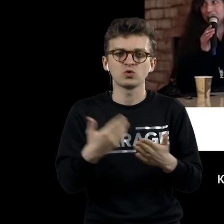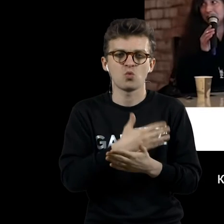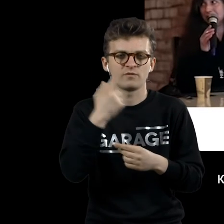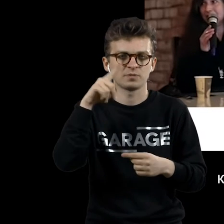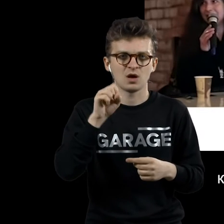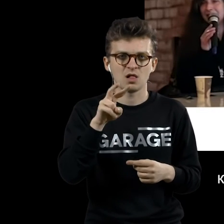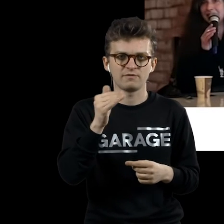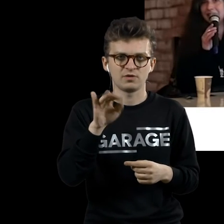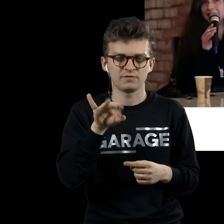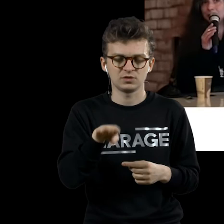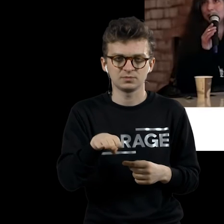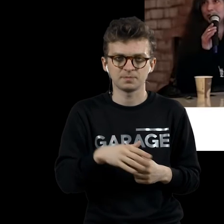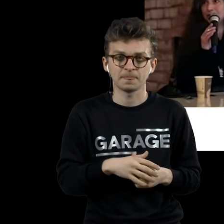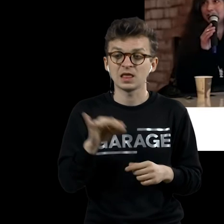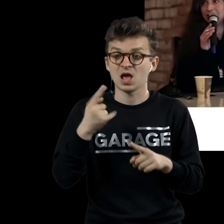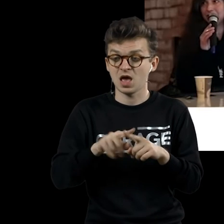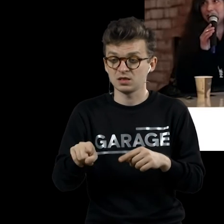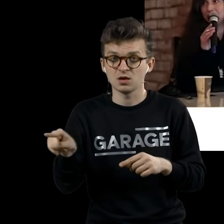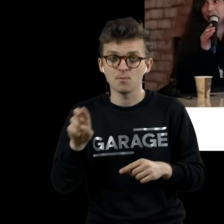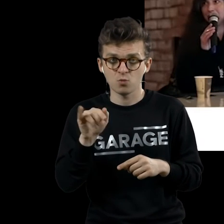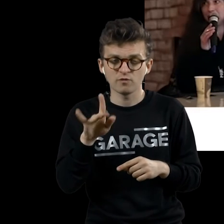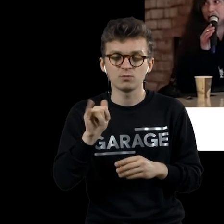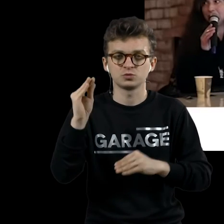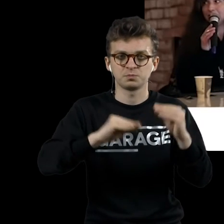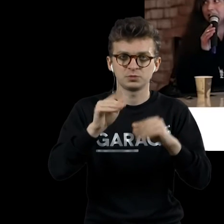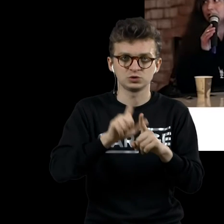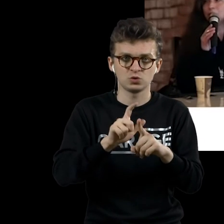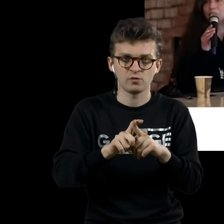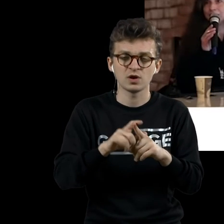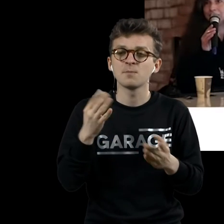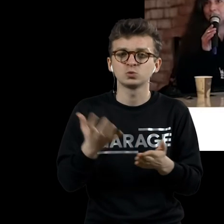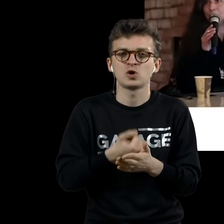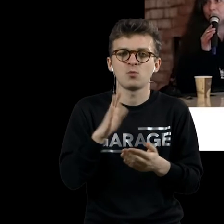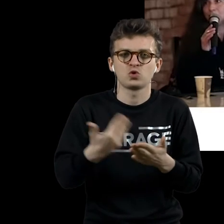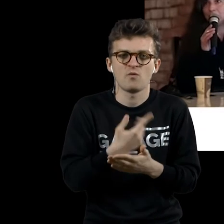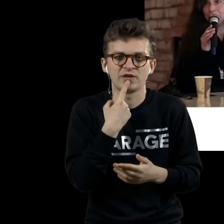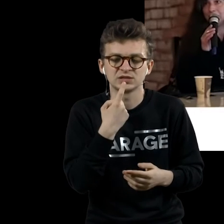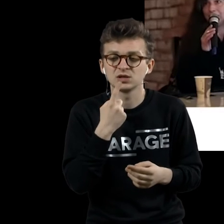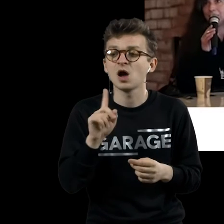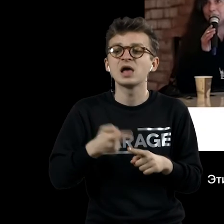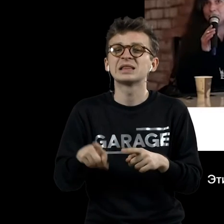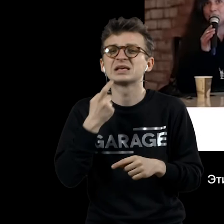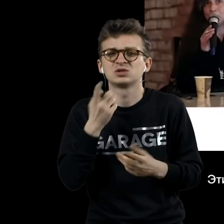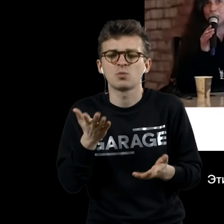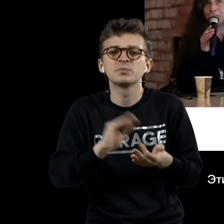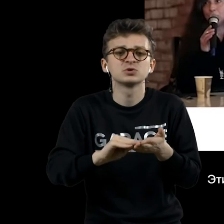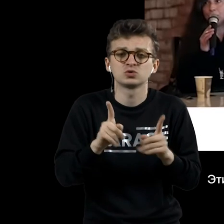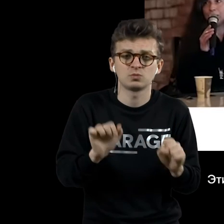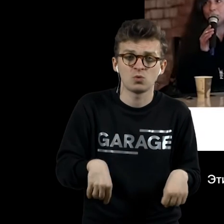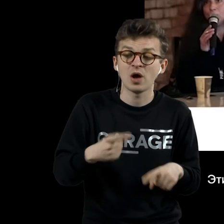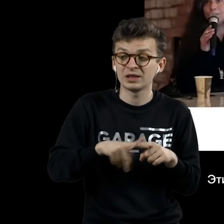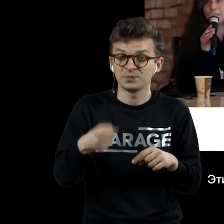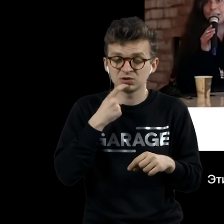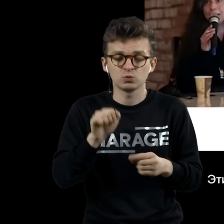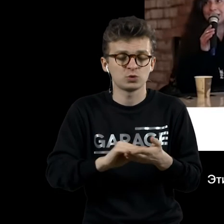такая вот штука. Из этих букв можно составить слово. Получается язык. Что это за язык? Что им можно написать? Этим языком можно написать